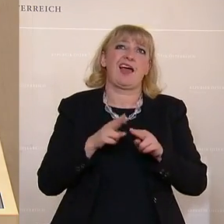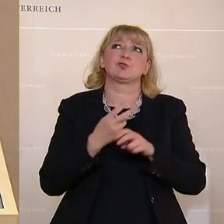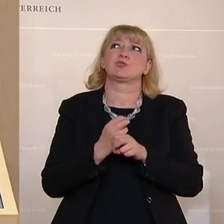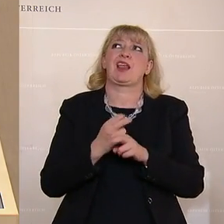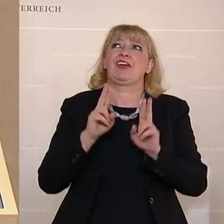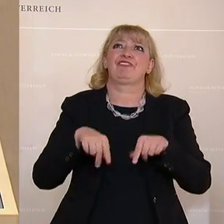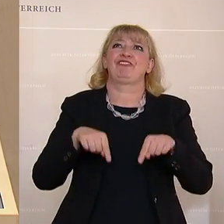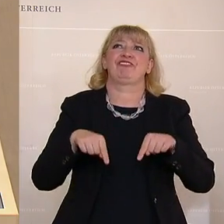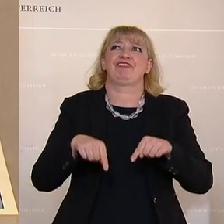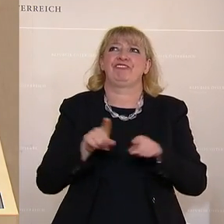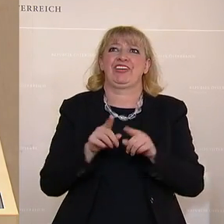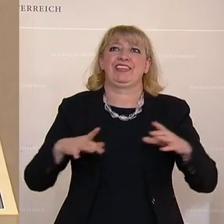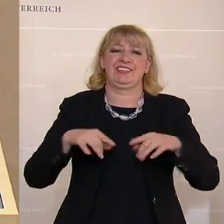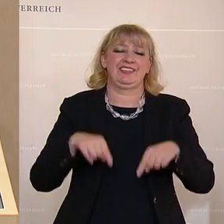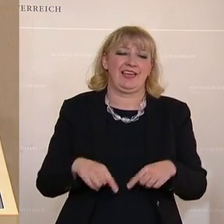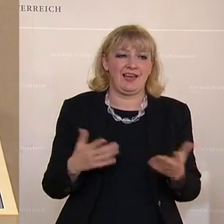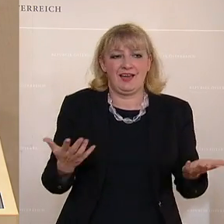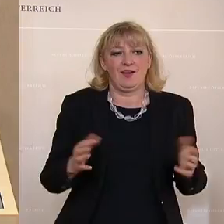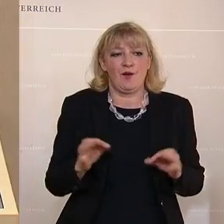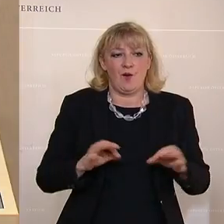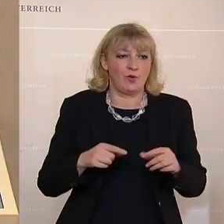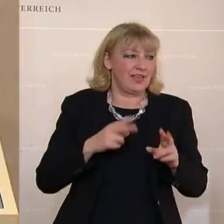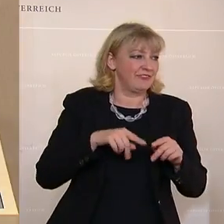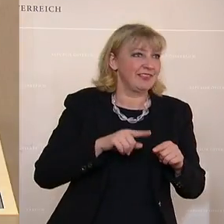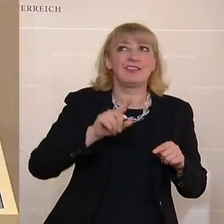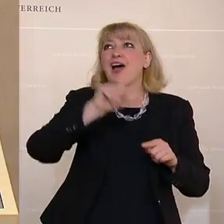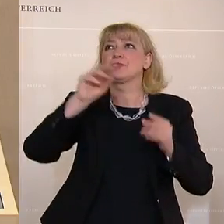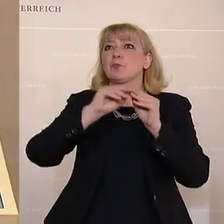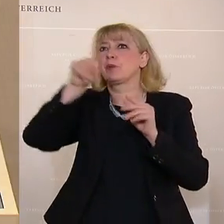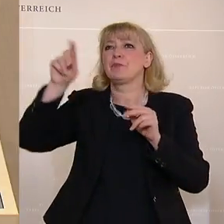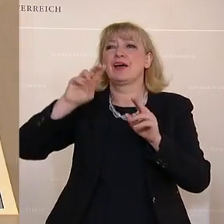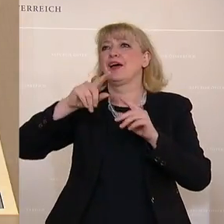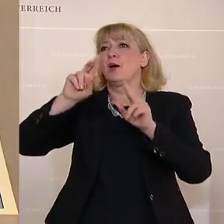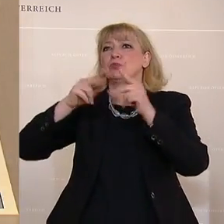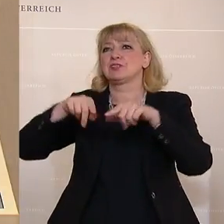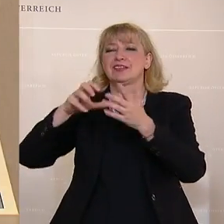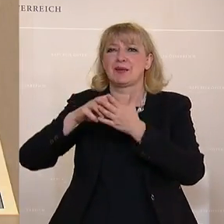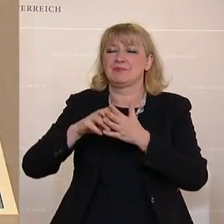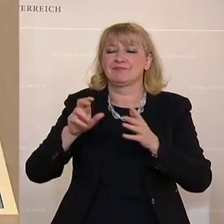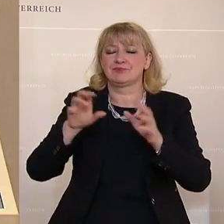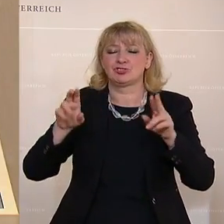ja, nicht alle Probleme, die wir aus Wien kennen, kennen wir in den anderen Bundesländern und Gemeinden und Städten, ja.